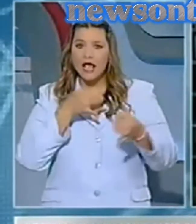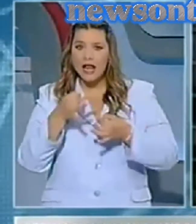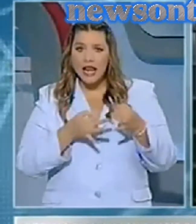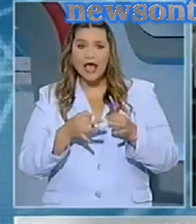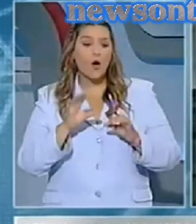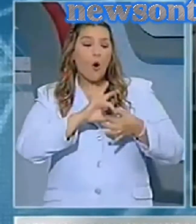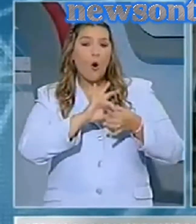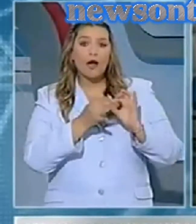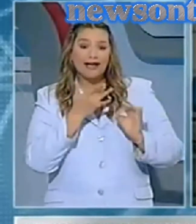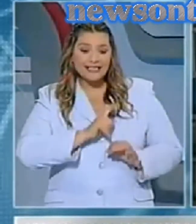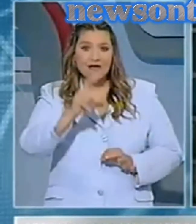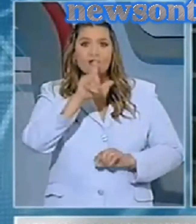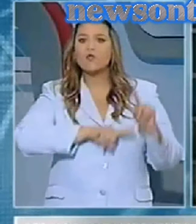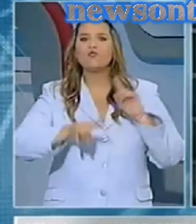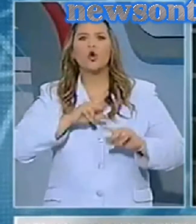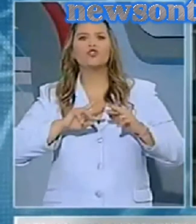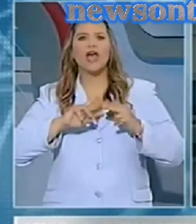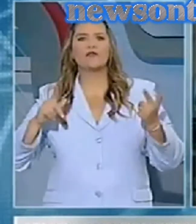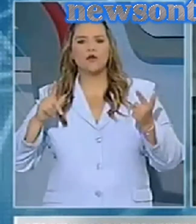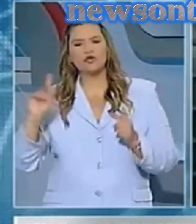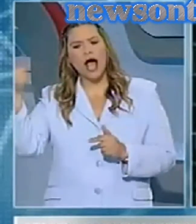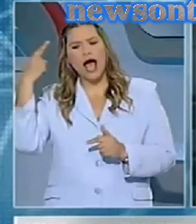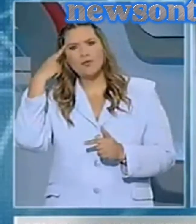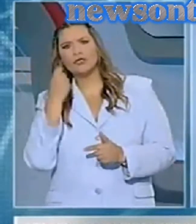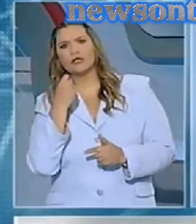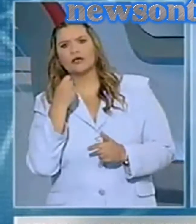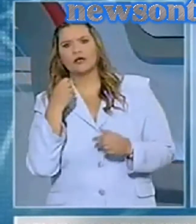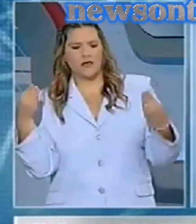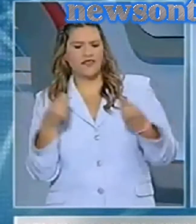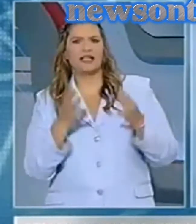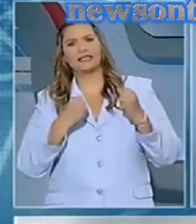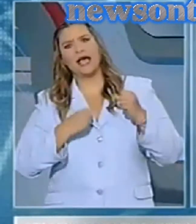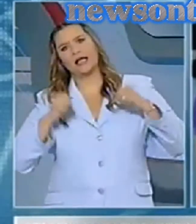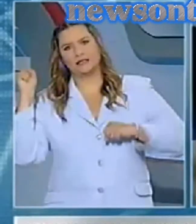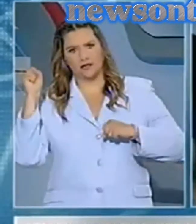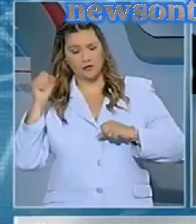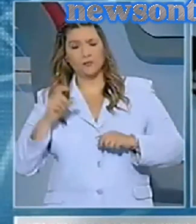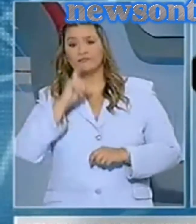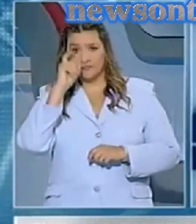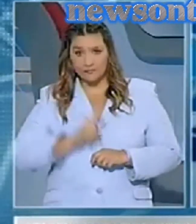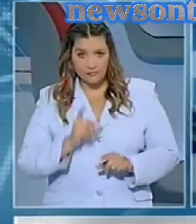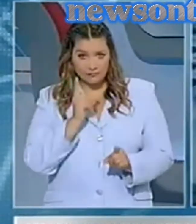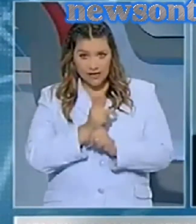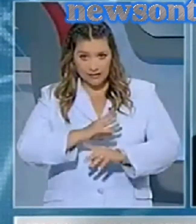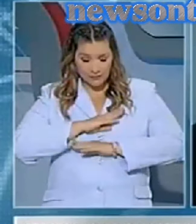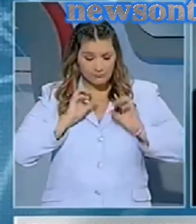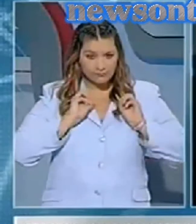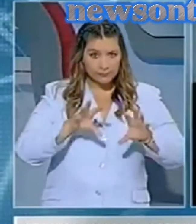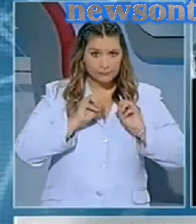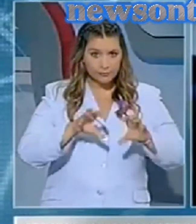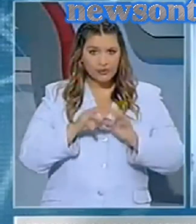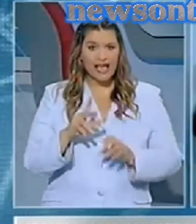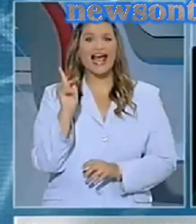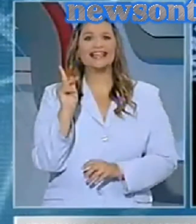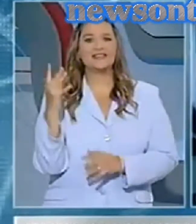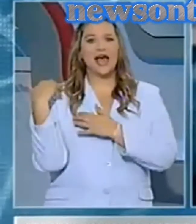εχθρός για την οργάνωση ήταν οποιοςδήποτε είχε αντίθετες απόψεις, ενώ όλοι υποβάλλονταν σε στρατιωτική εκπαίδευση, κυρίως από τον Κασιδιάρη,